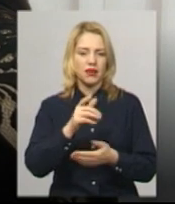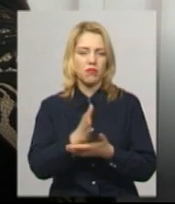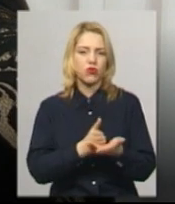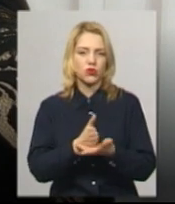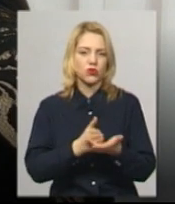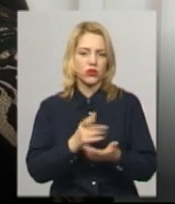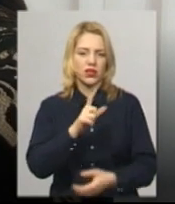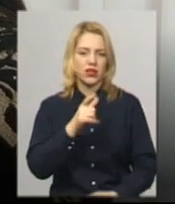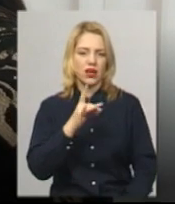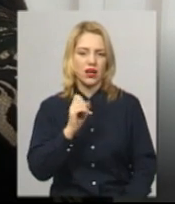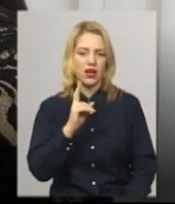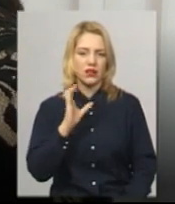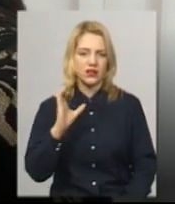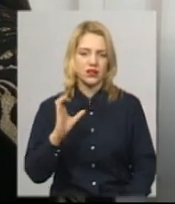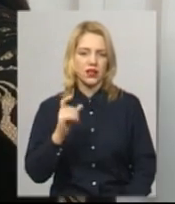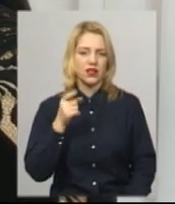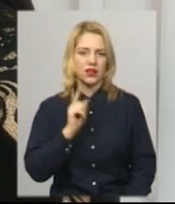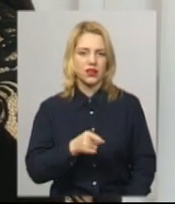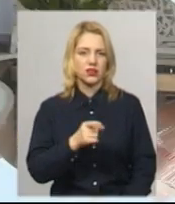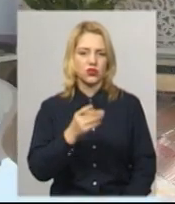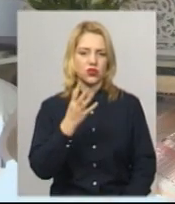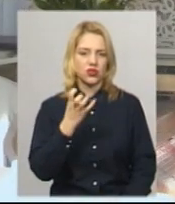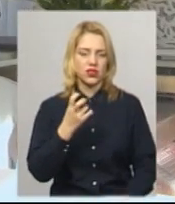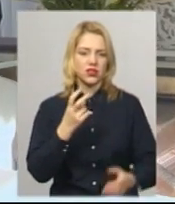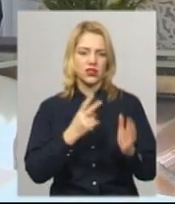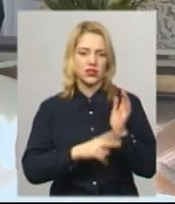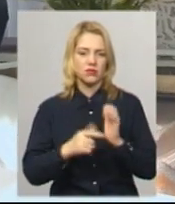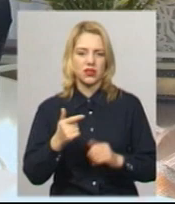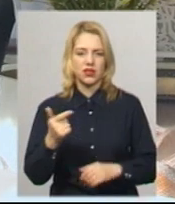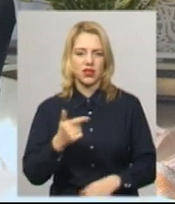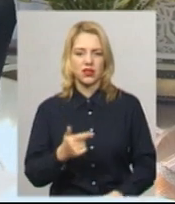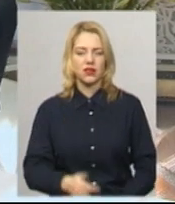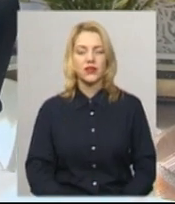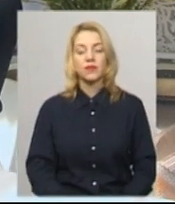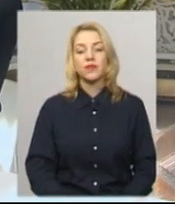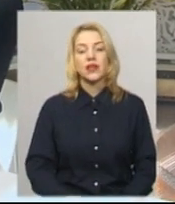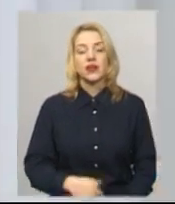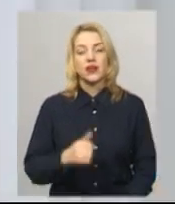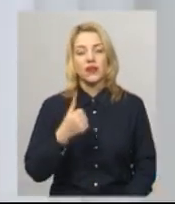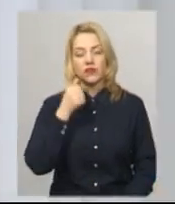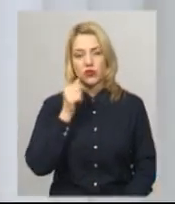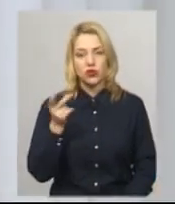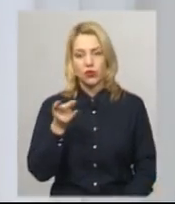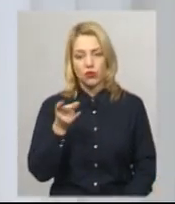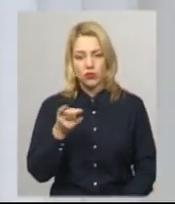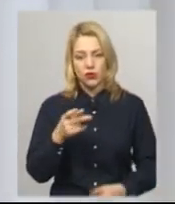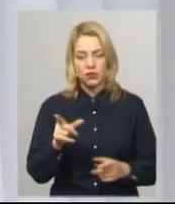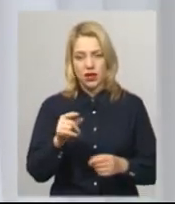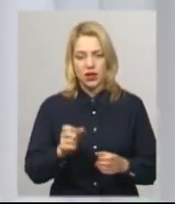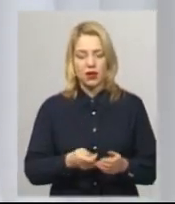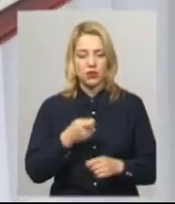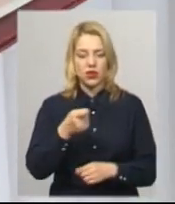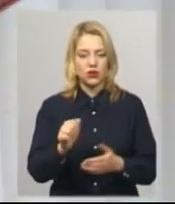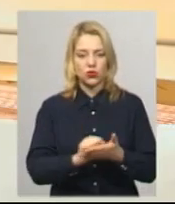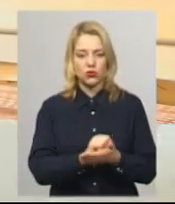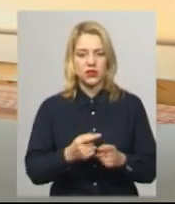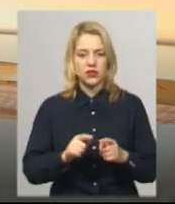1470 гривень. За словами нареченої Анастасії, вчора вони з Артемом подали документи і процедура не зайняла